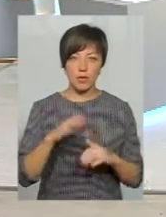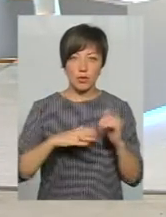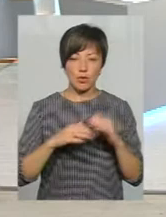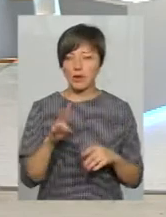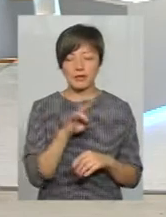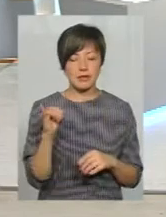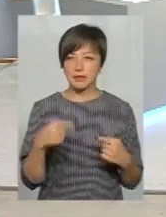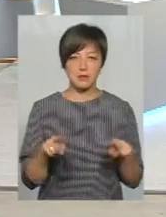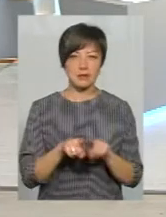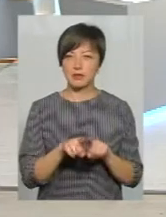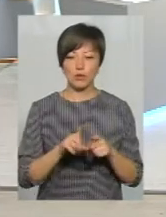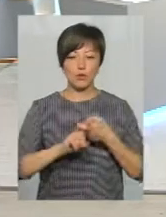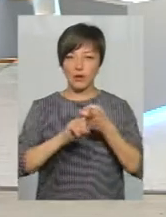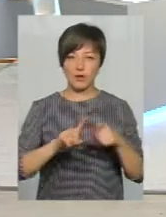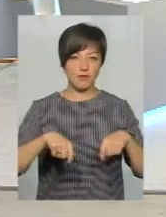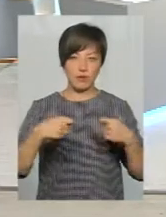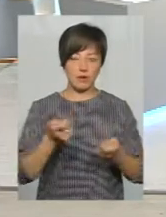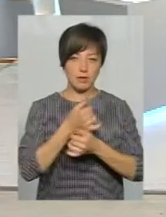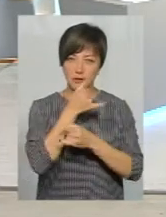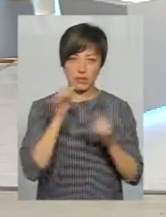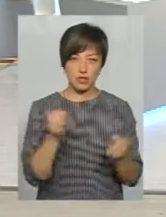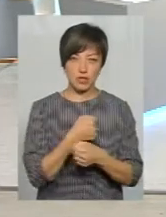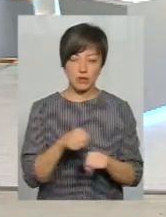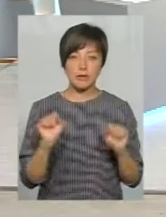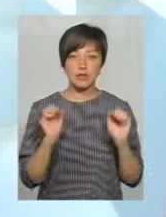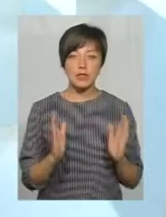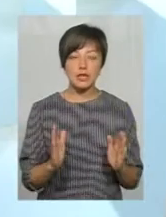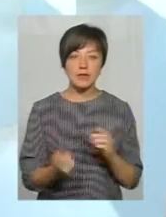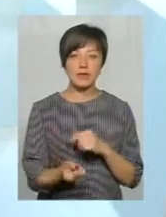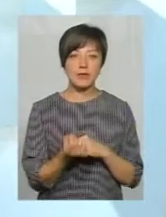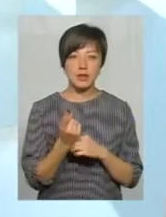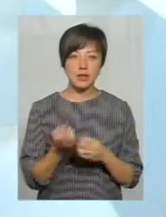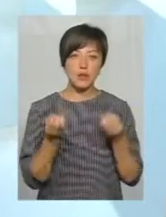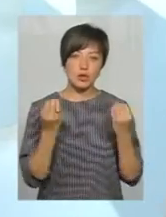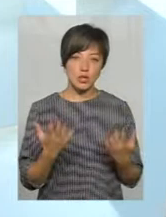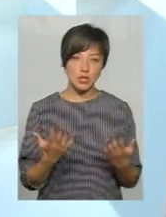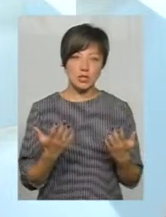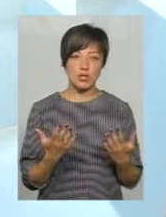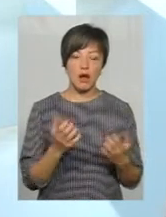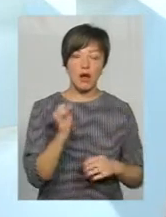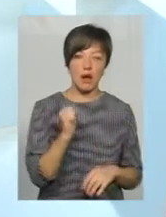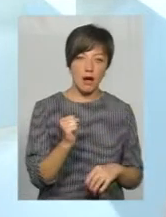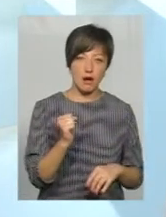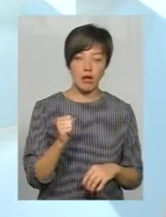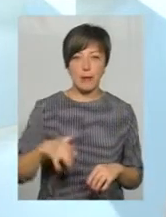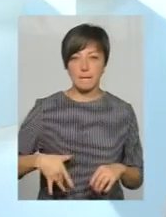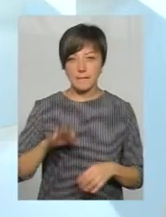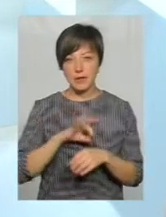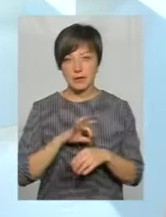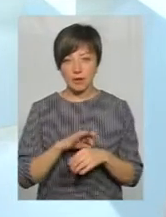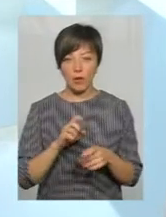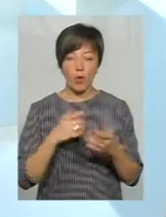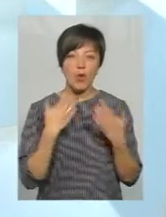поганого інфікування? інфікування не наступає. Таке інфікування може виникнути в простіших гепатитів, гепатитів А, тобто